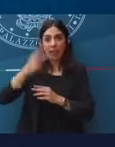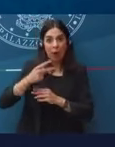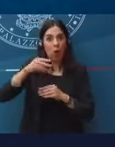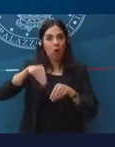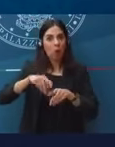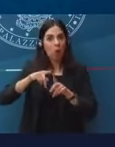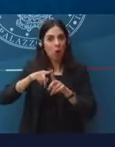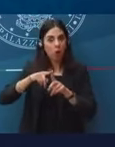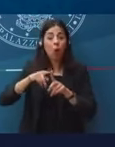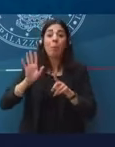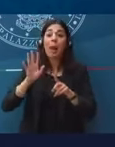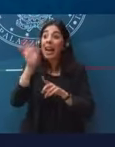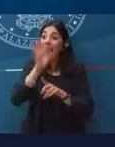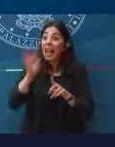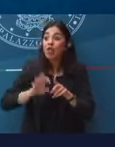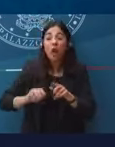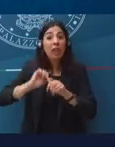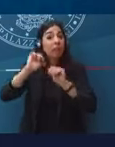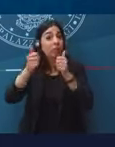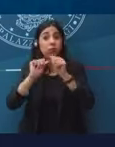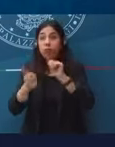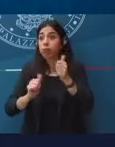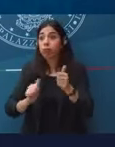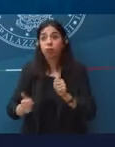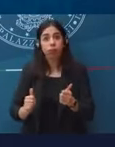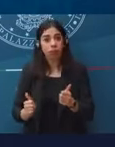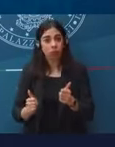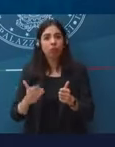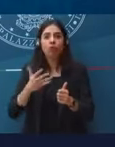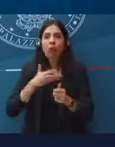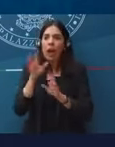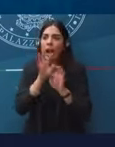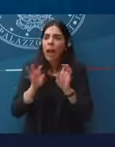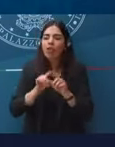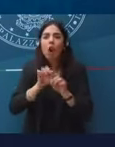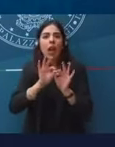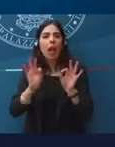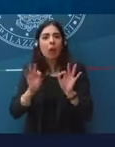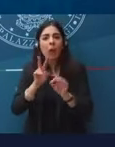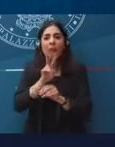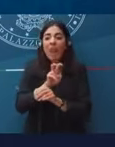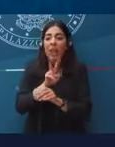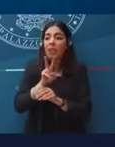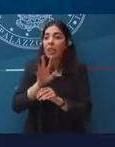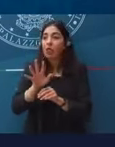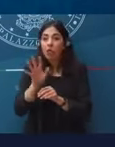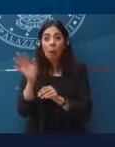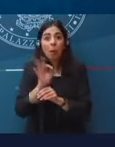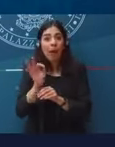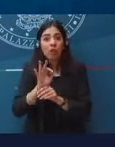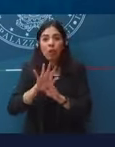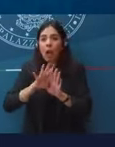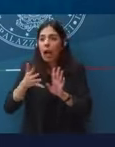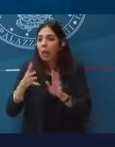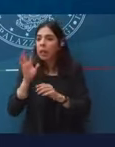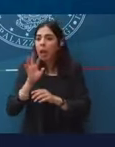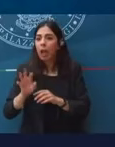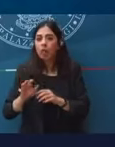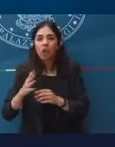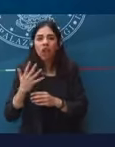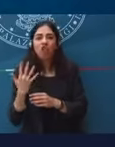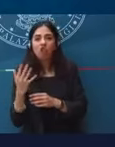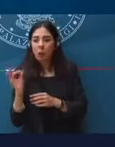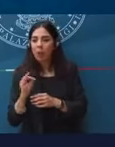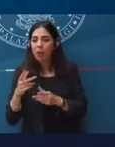da regioni che sono arrivate al 20%, 25%. A regioni che stanno al 5%.